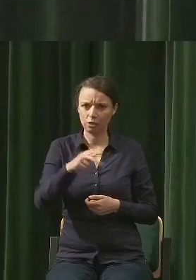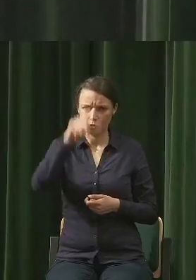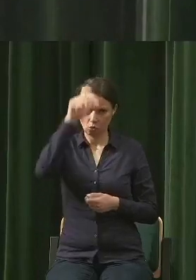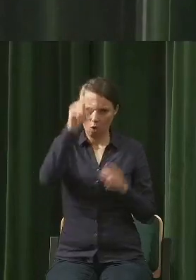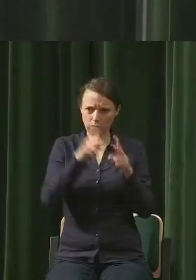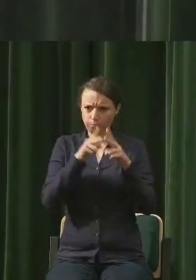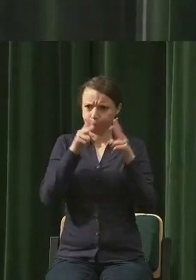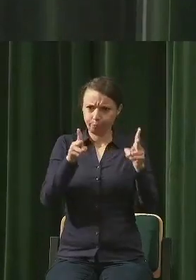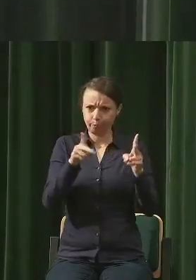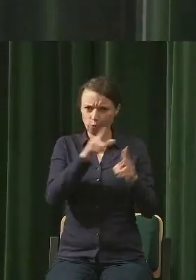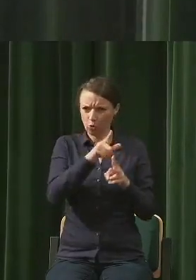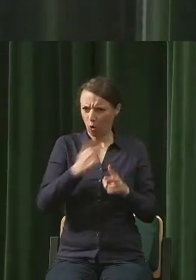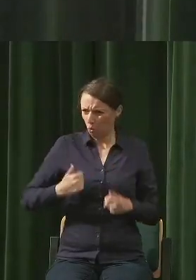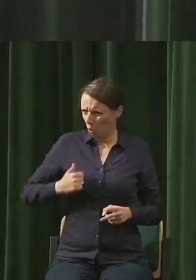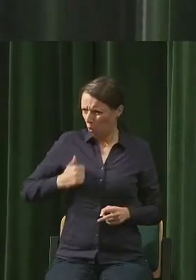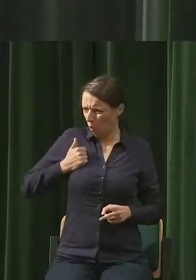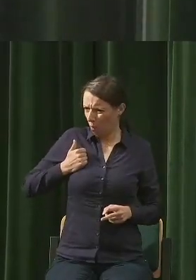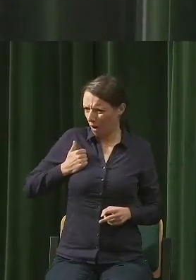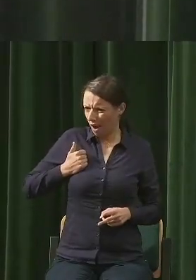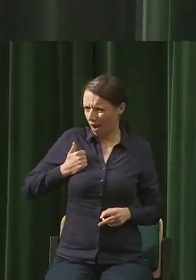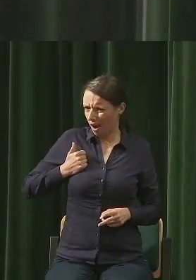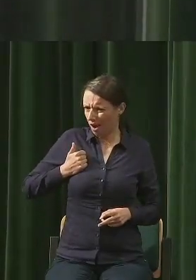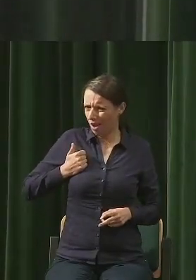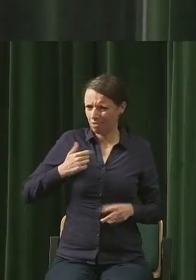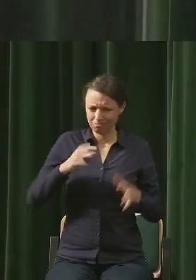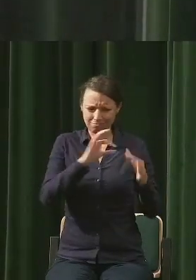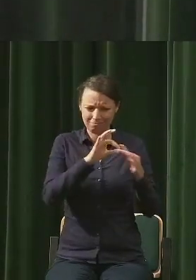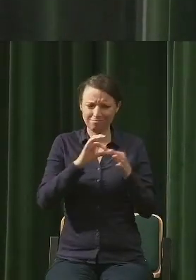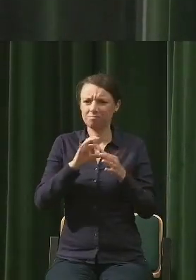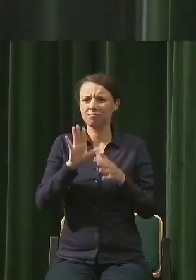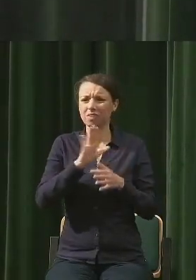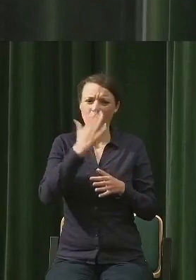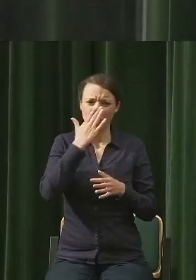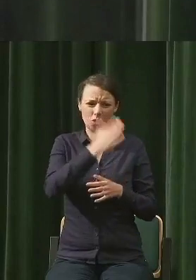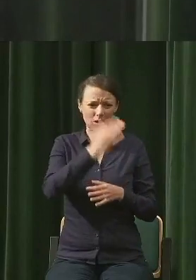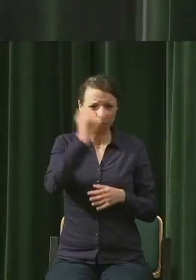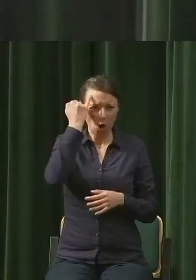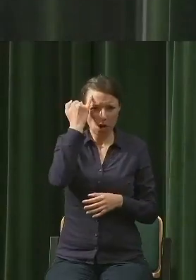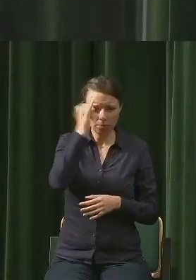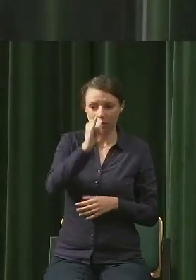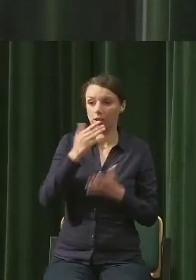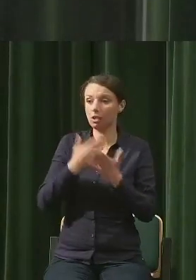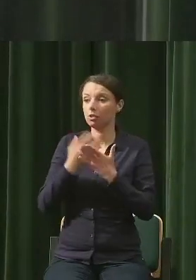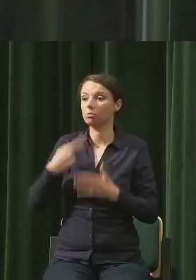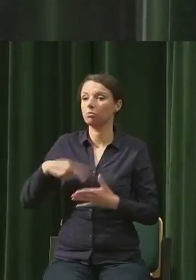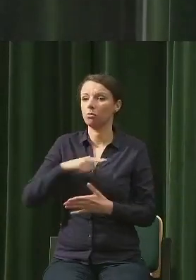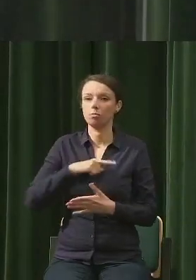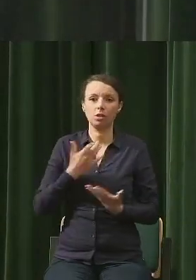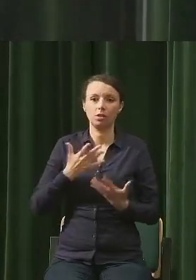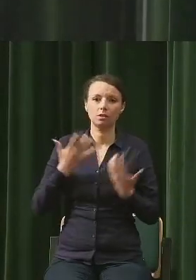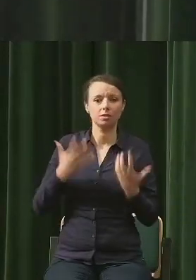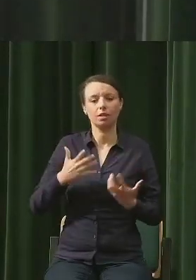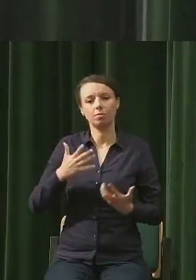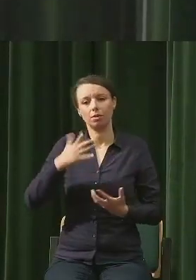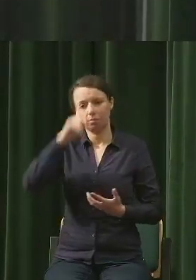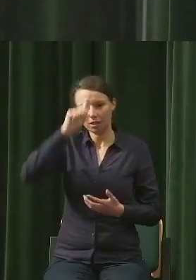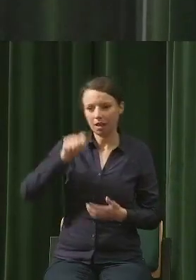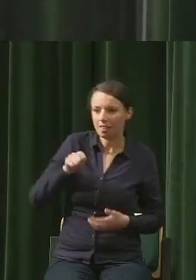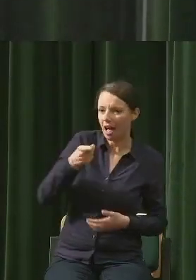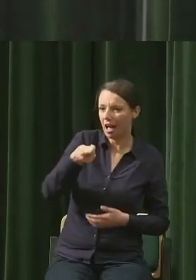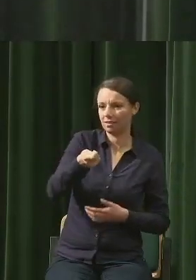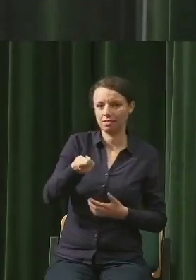lubimy dawać etykietki, dawać nazwę i daje nam to pewne poczucie bezpieczeństwa, że jakoś